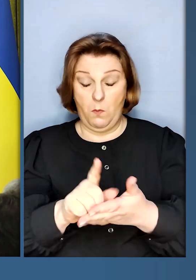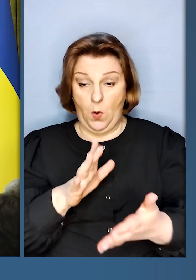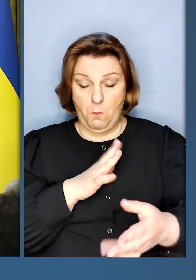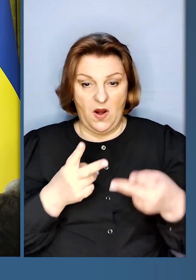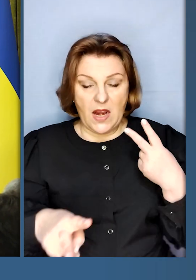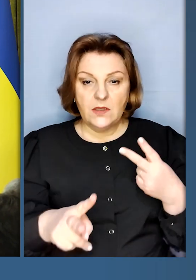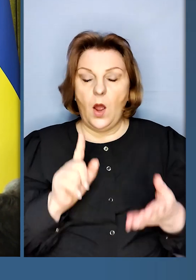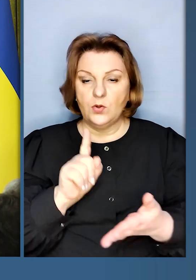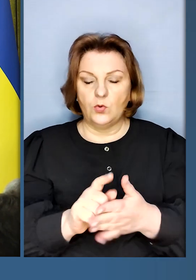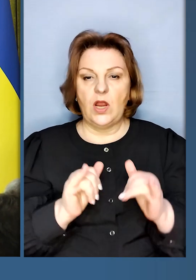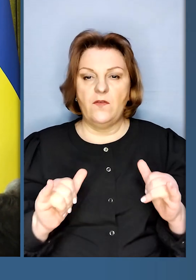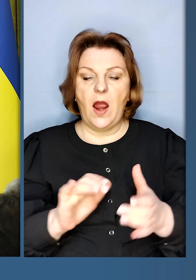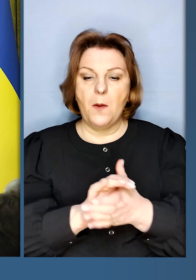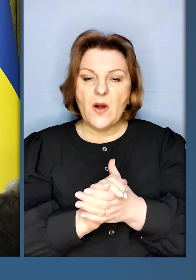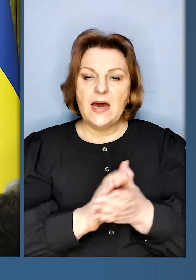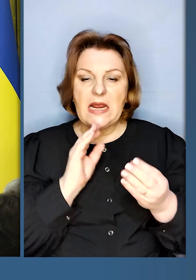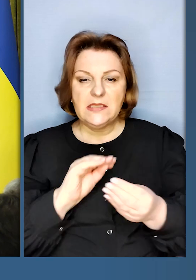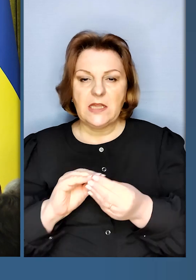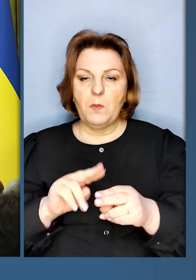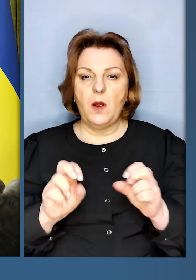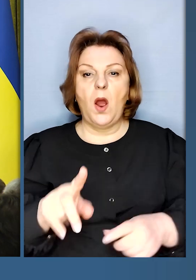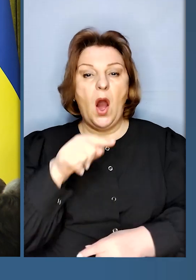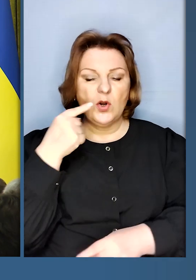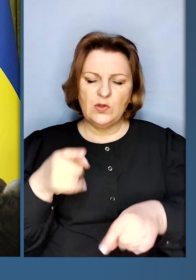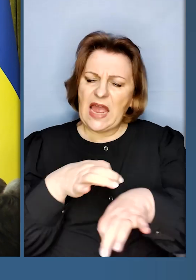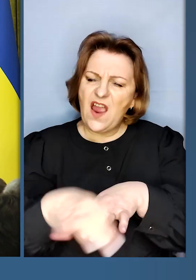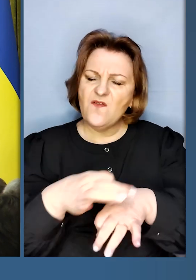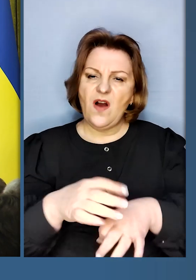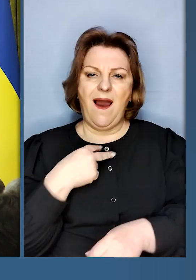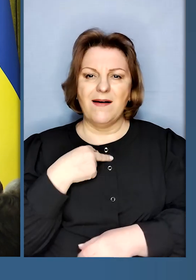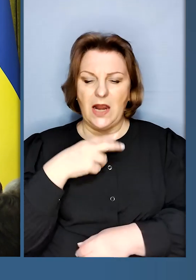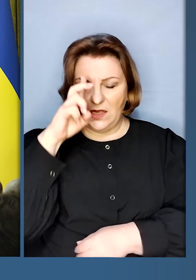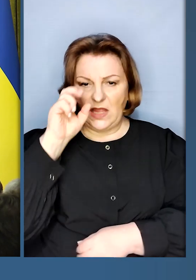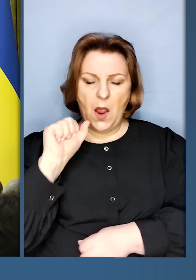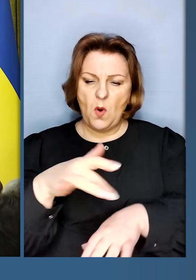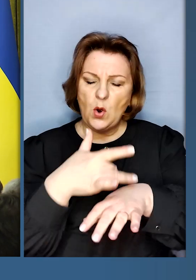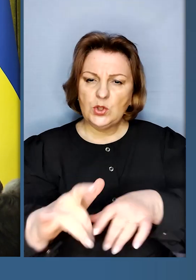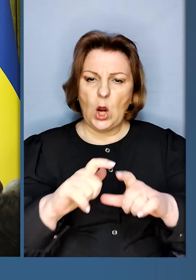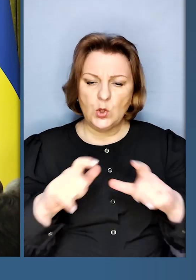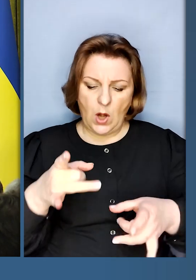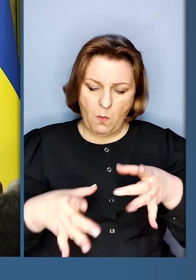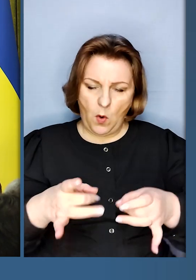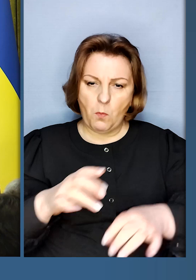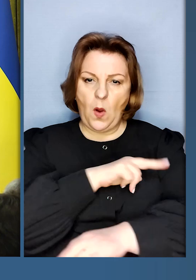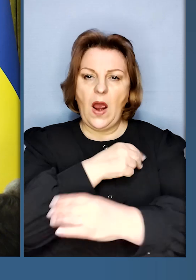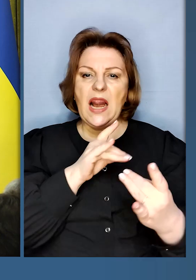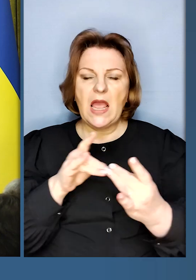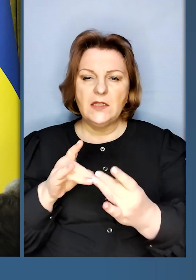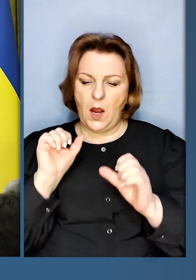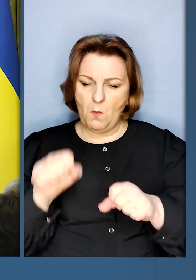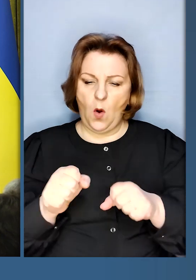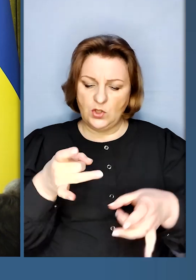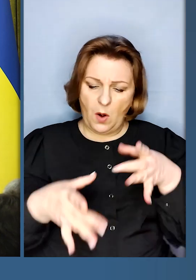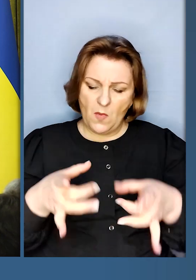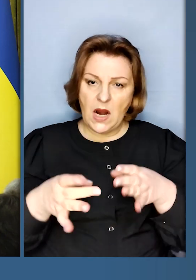іншим і має розвиватися в мирі, стабільності і безпеці. Росія – це варварська держава. Може нищити школи, бомбардувати лікарні,